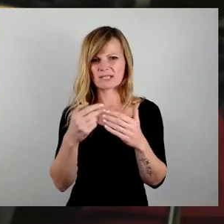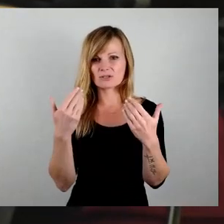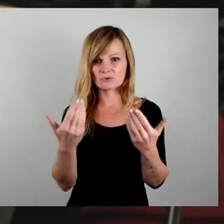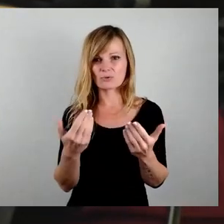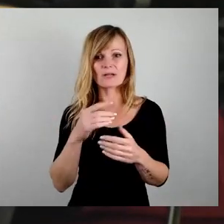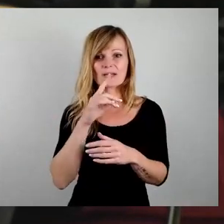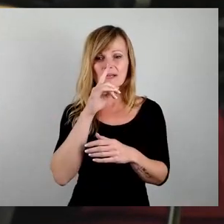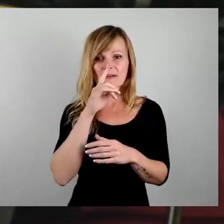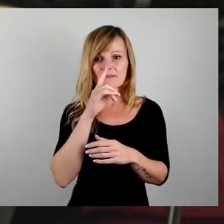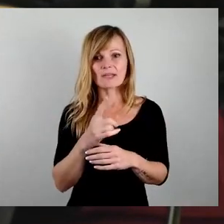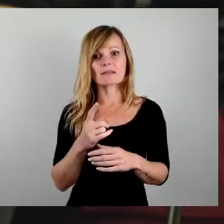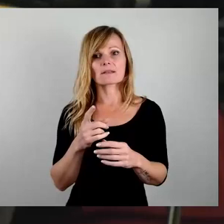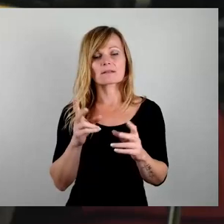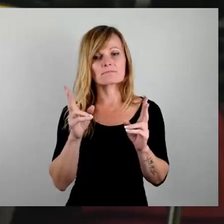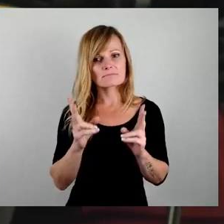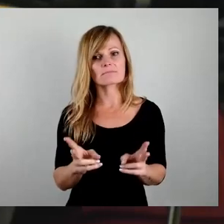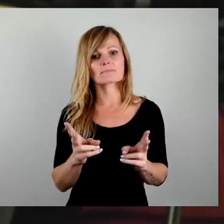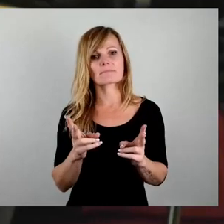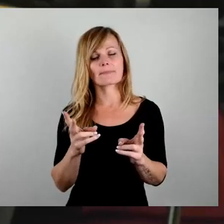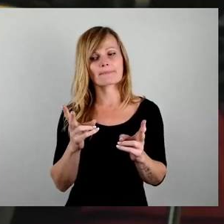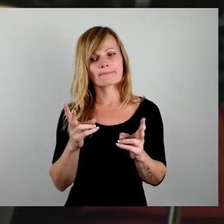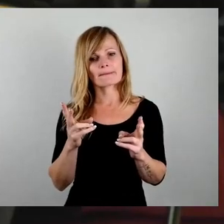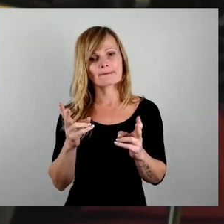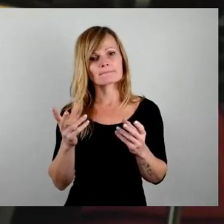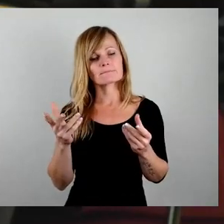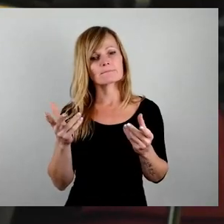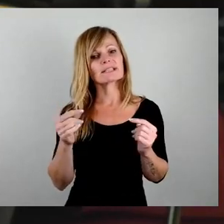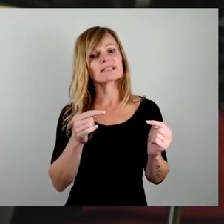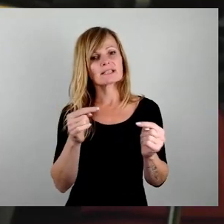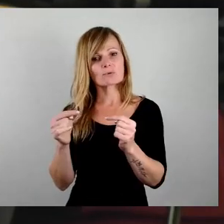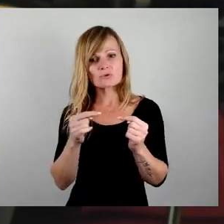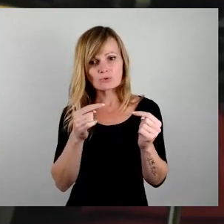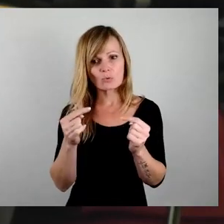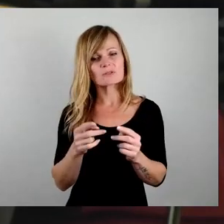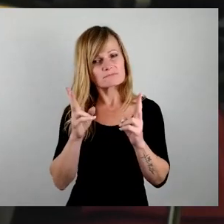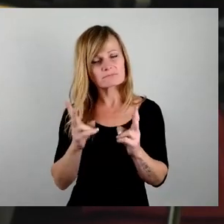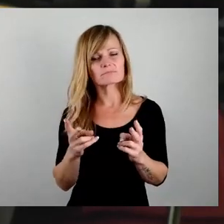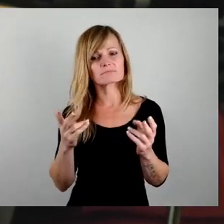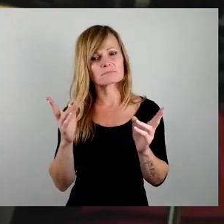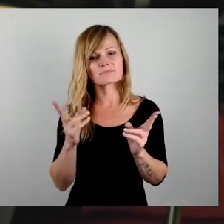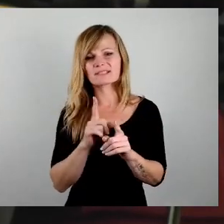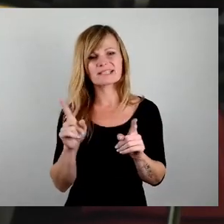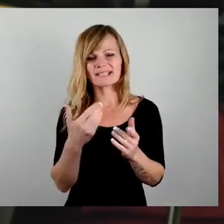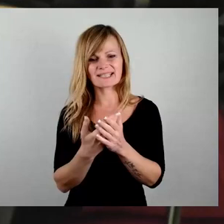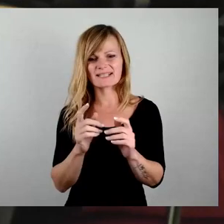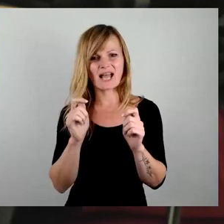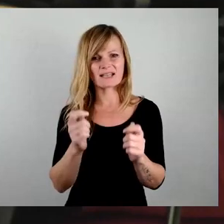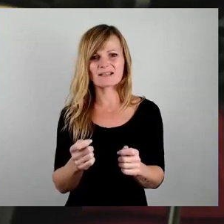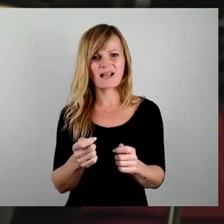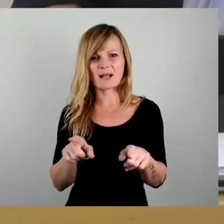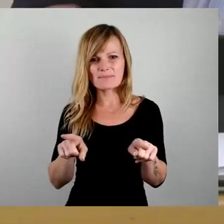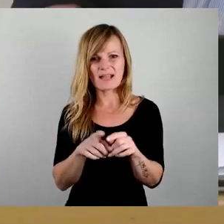wirklich an der Sache diskutieren will, dann bitte solche Anträge doch nicht am Tag der Stadtratsberatung.